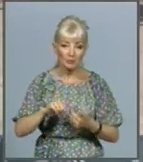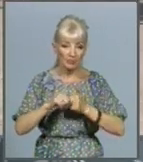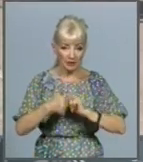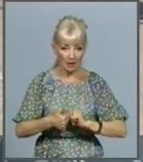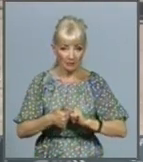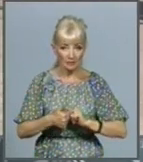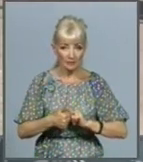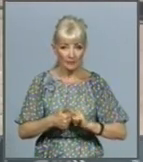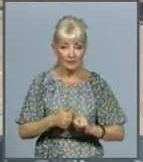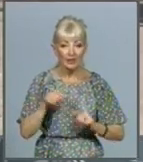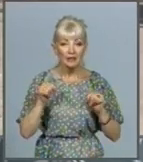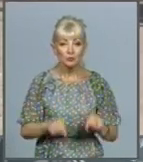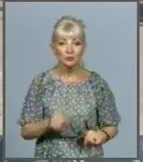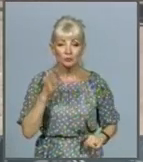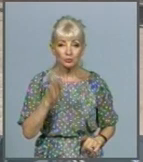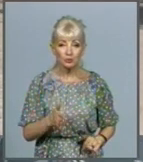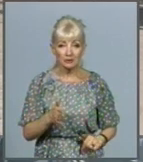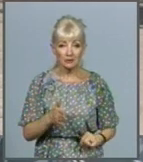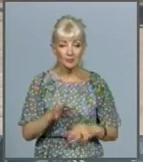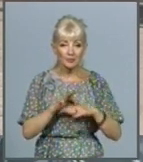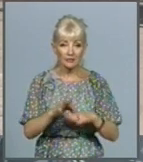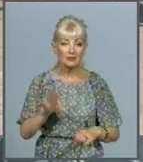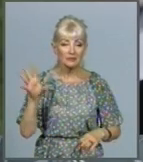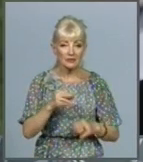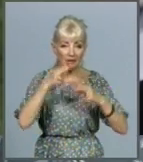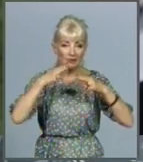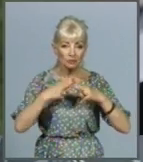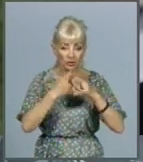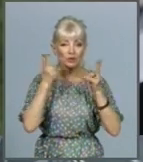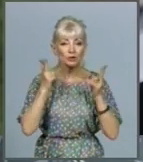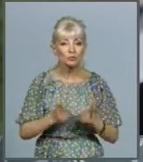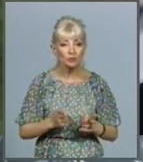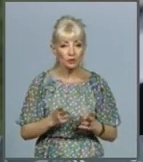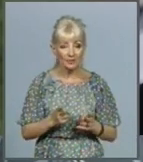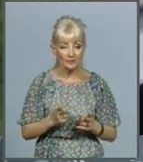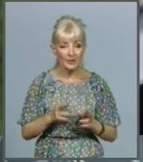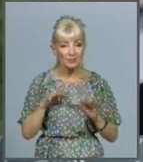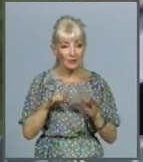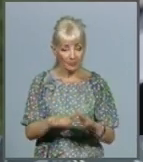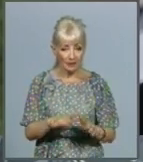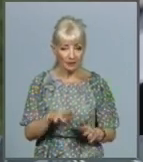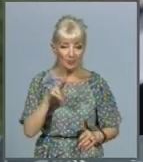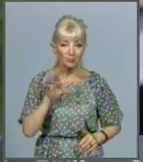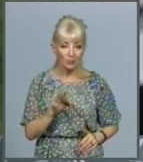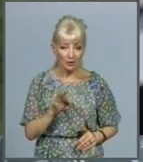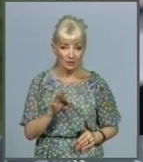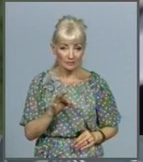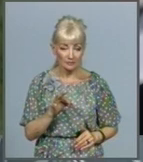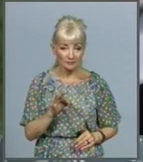тут будуть проведені всі інженерні необхідні мероприятия по замені,